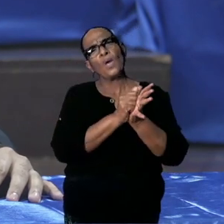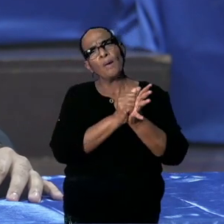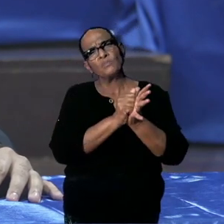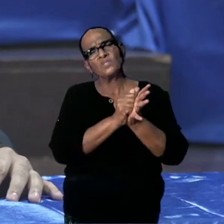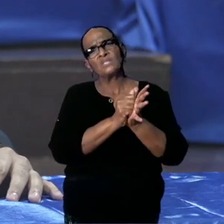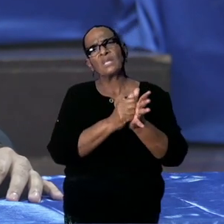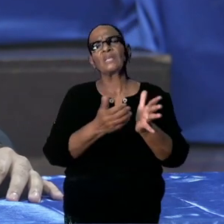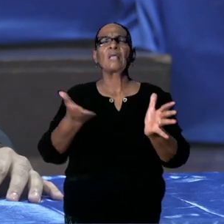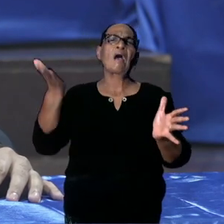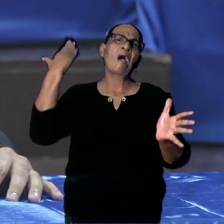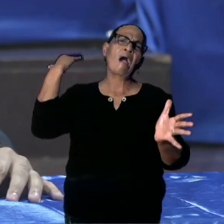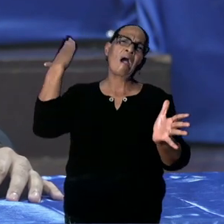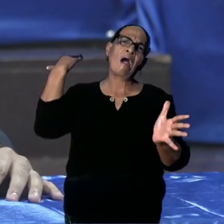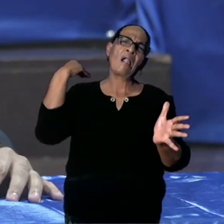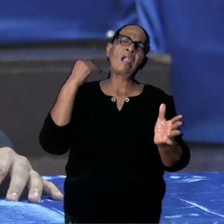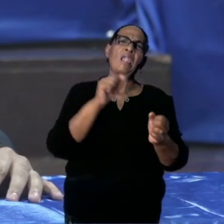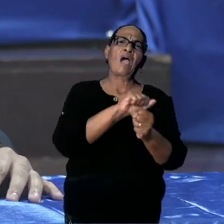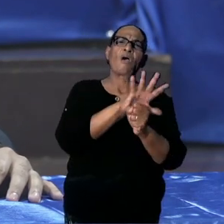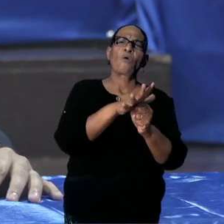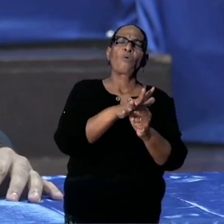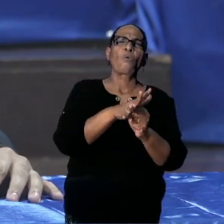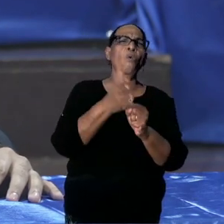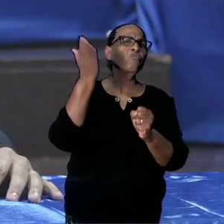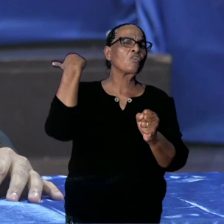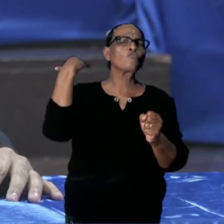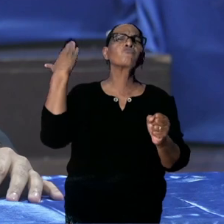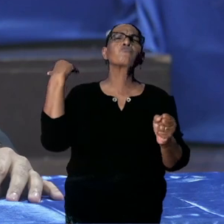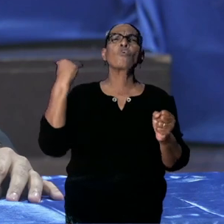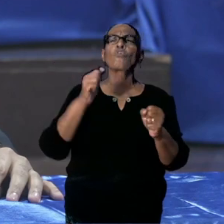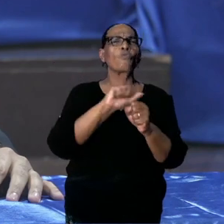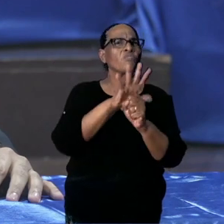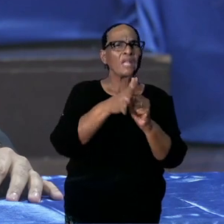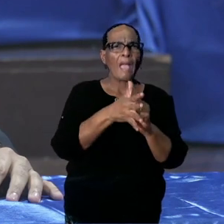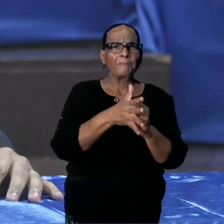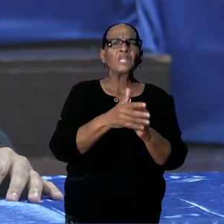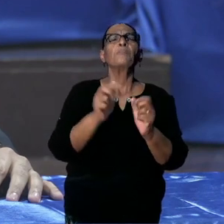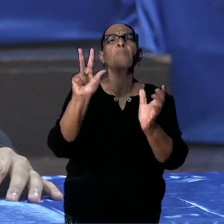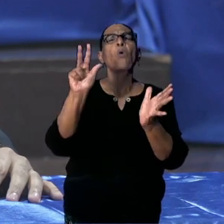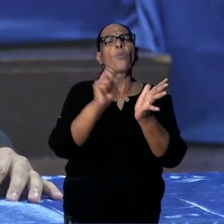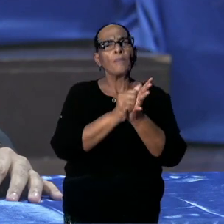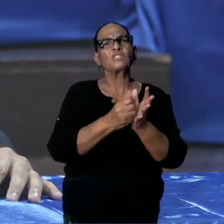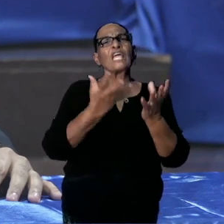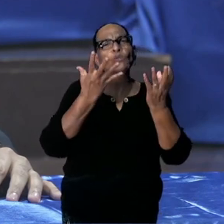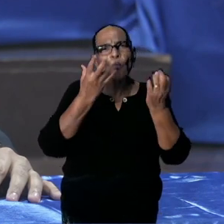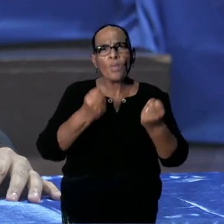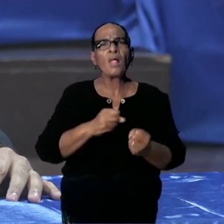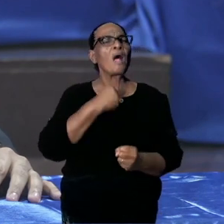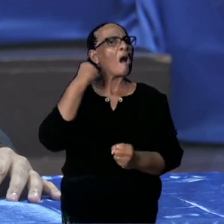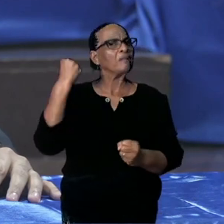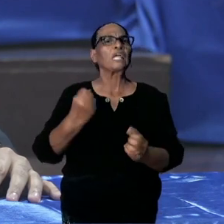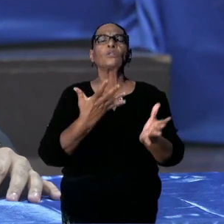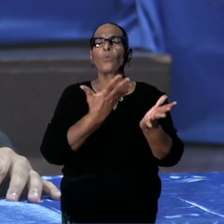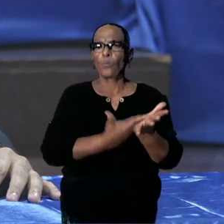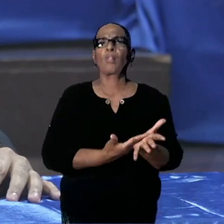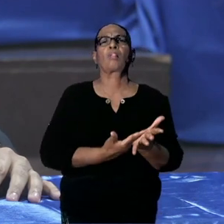COVID-19 bestond, te activeren, te heractiveren en